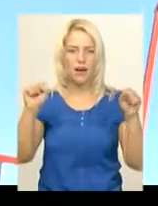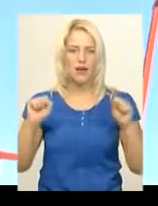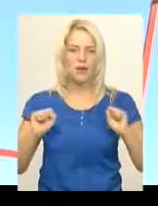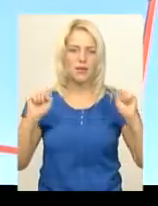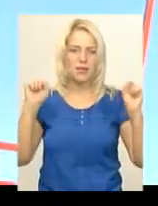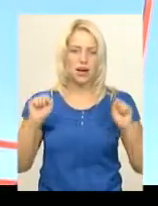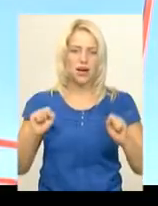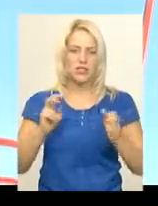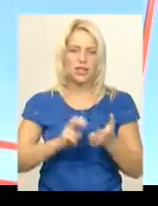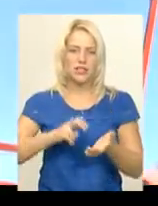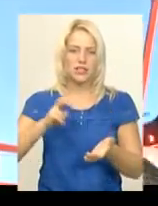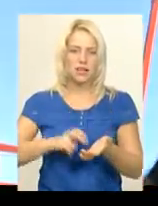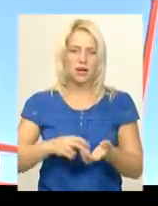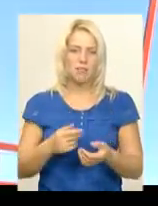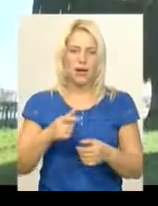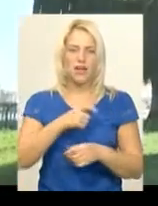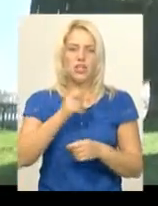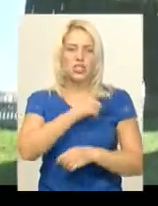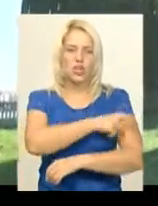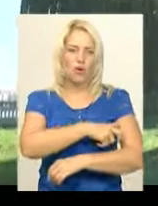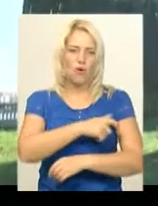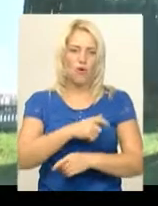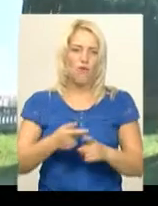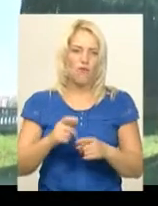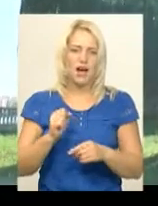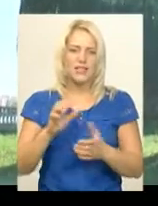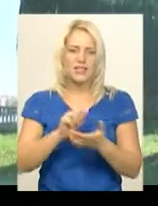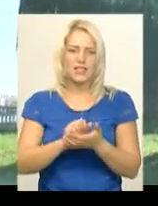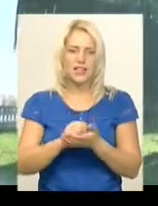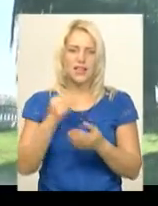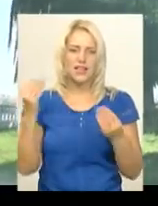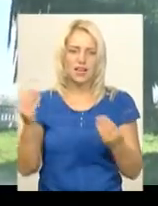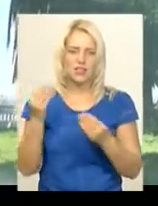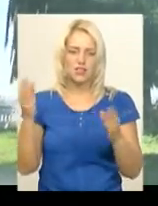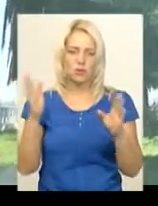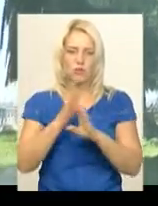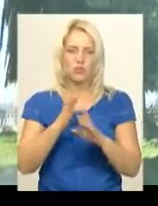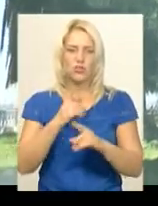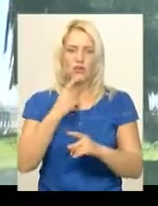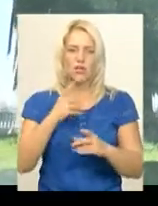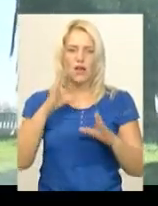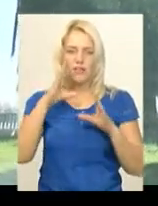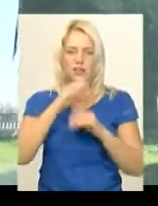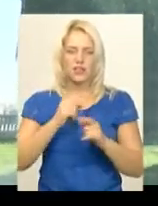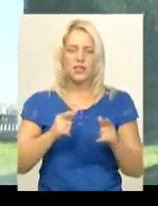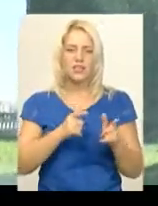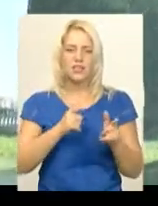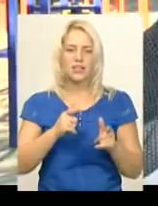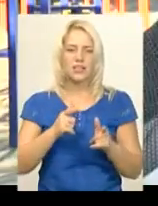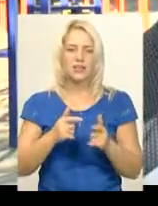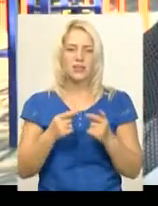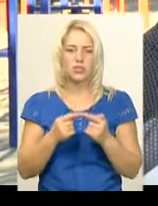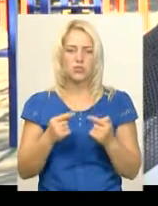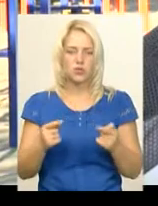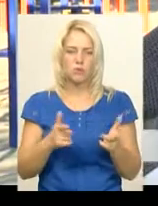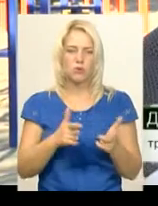перекладині і стрибає. Чергування занять на свіжому повітрі і в залі, каже тренер Аміни Дмитро Павлюк, ефективний спосіб підготовки спортсмена.